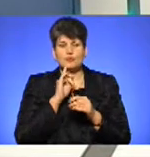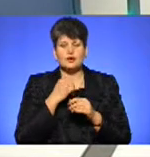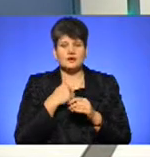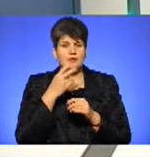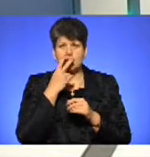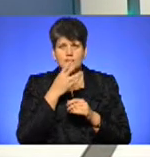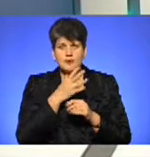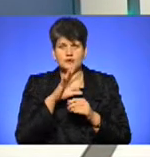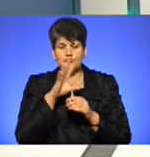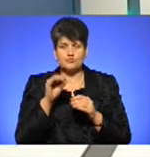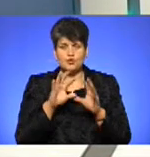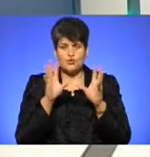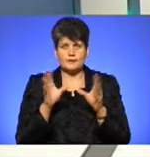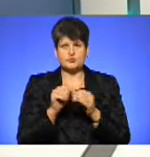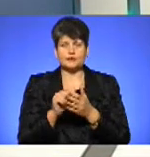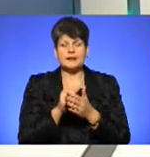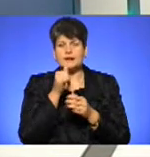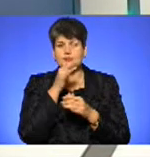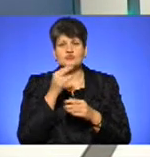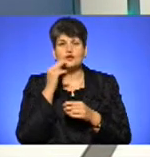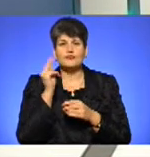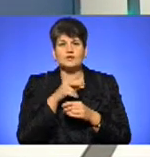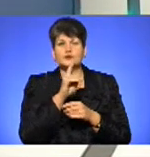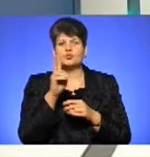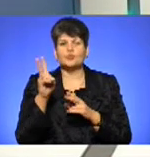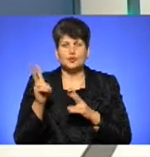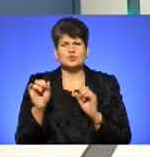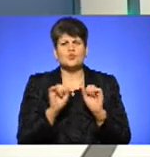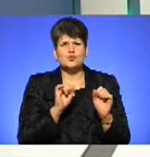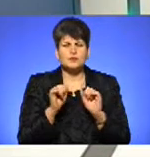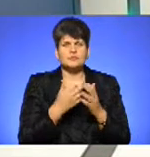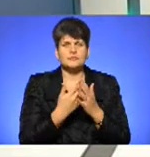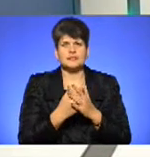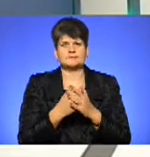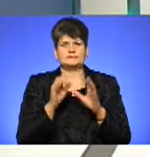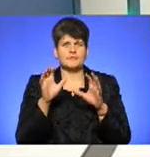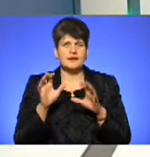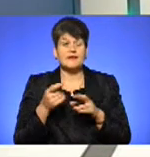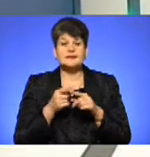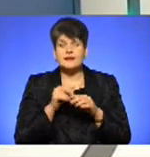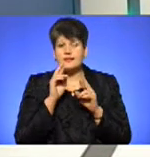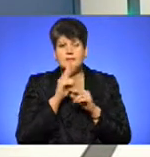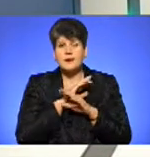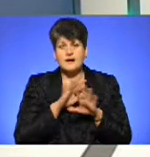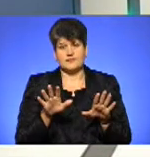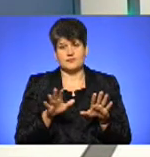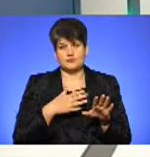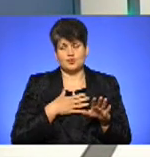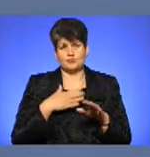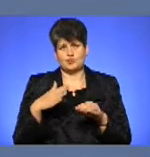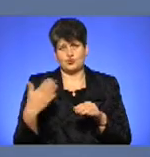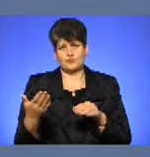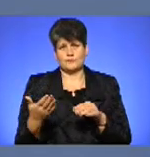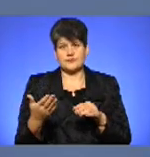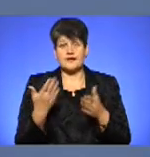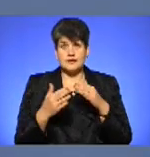всього комплексу документів, я не можу звинувачувати нікого, ні з уряду, ні з заповідника. Це було би неправильно і некоректно з мого боку. Але